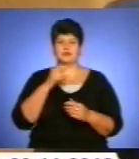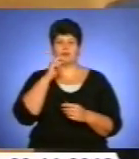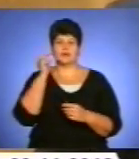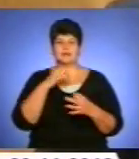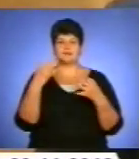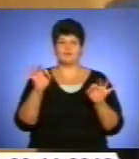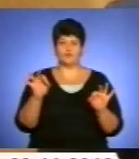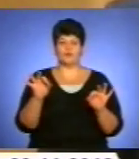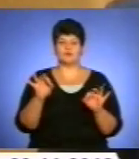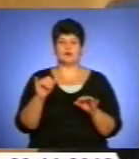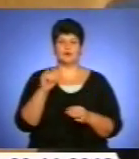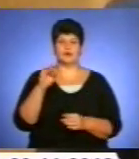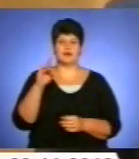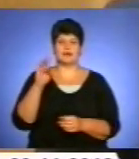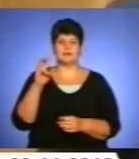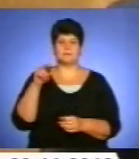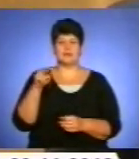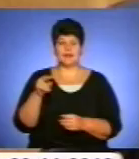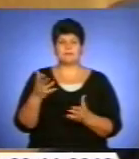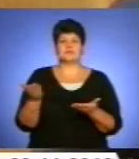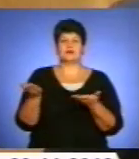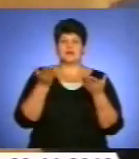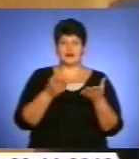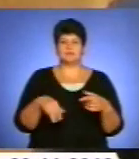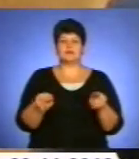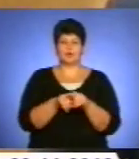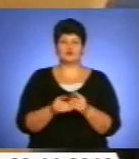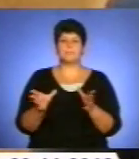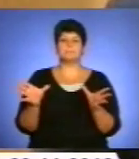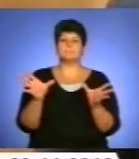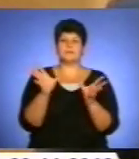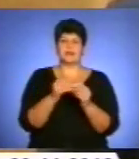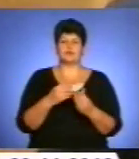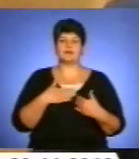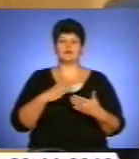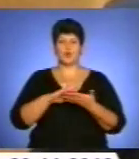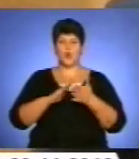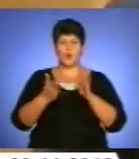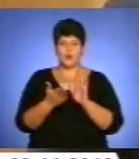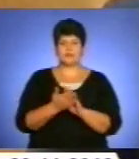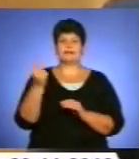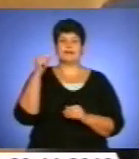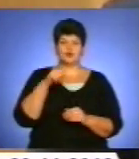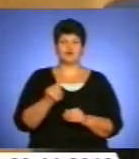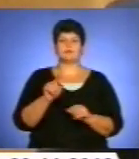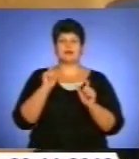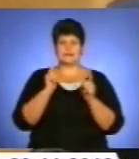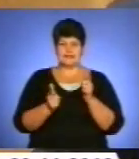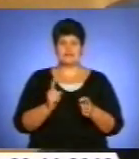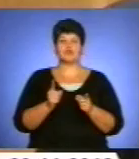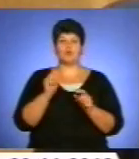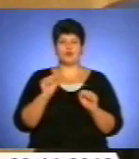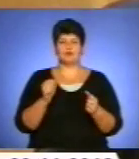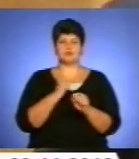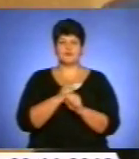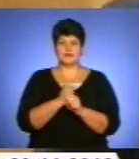закликаємо депутатів інших фракцій приєднуватися до нашої угоди, для того, щоб ми дійсно могли працювати на благо